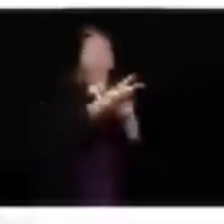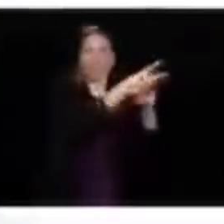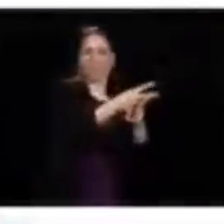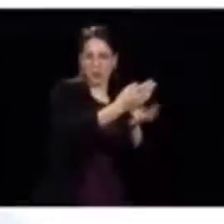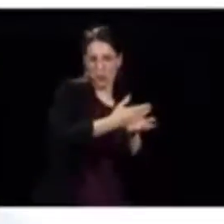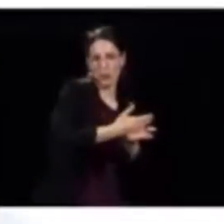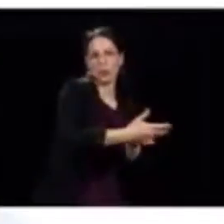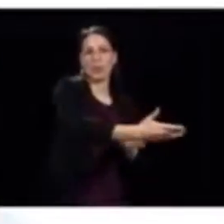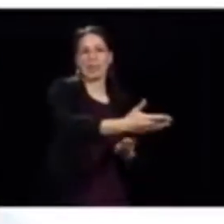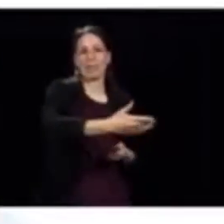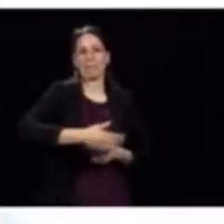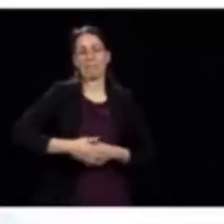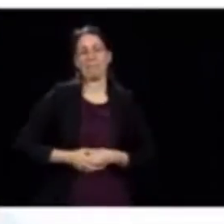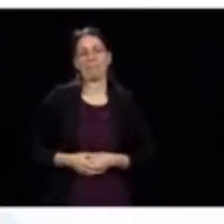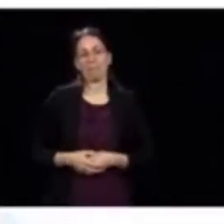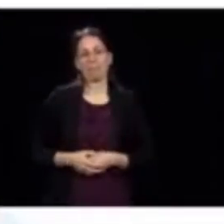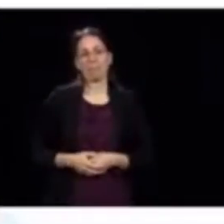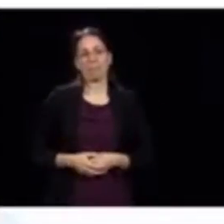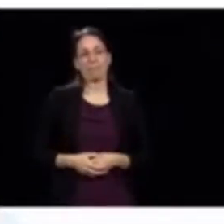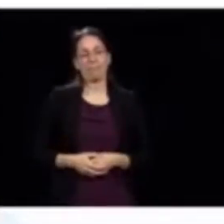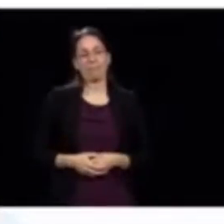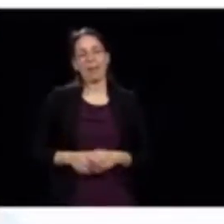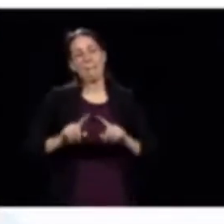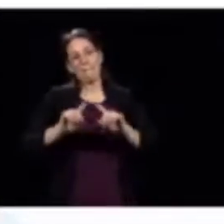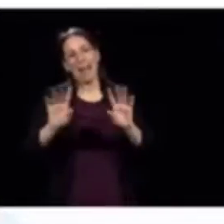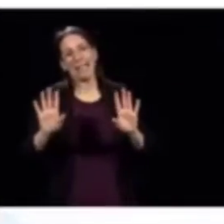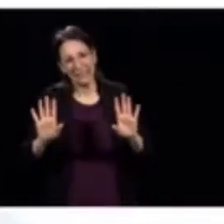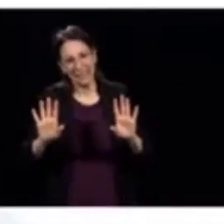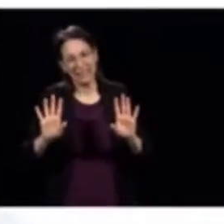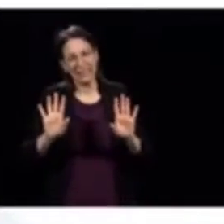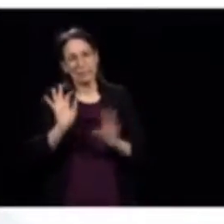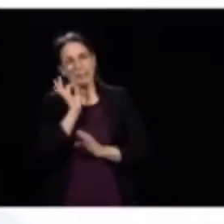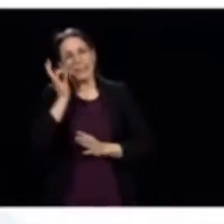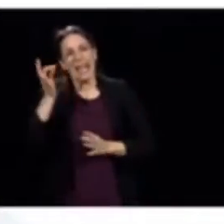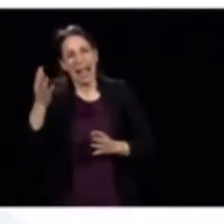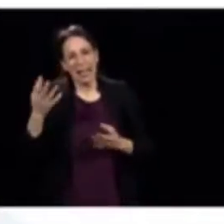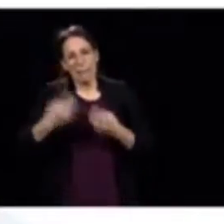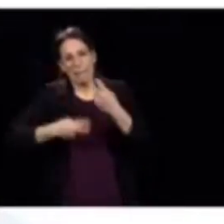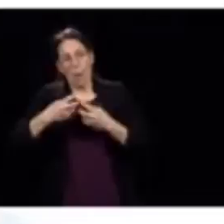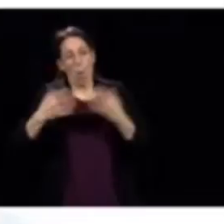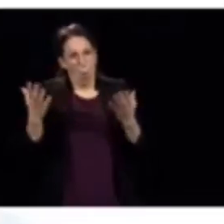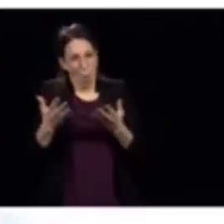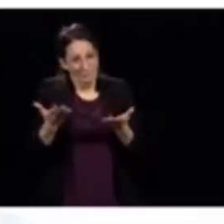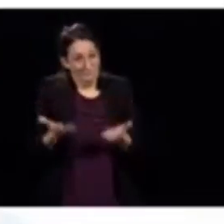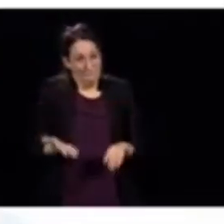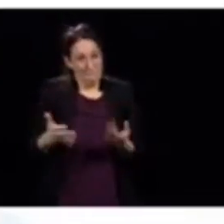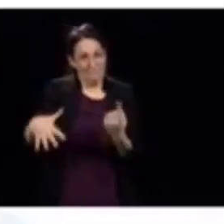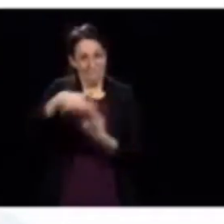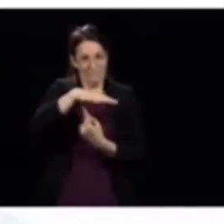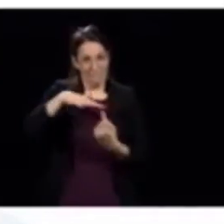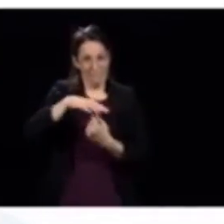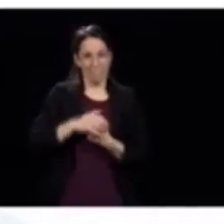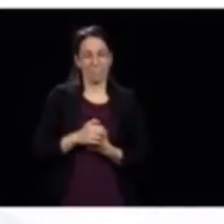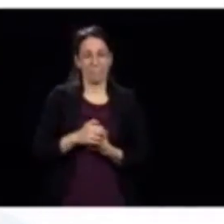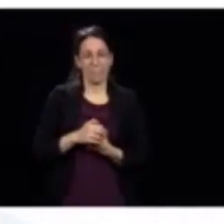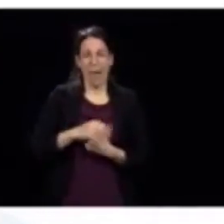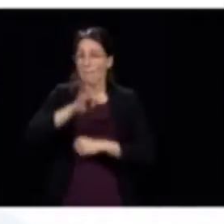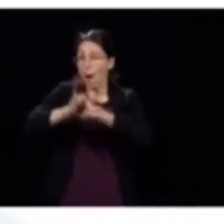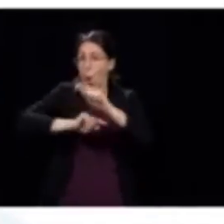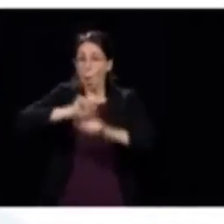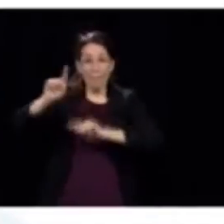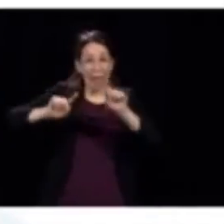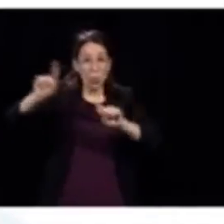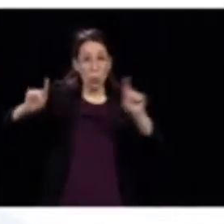hôpitaux. Bon. Par contre, il y a un problème qui est spécial actuellement, c'est la pénurie